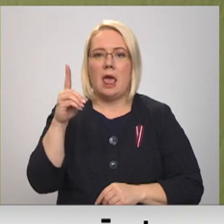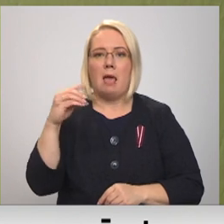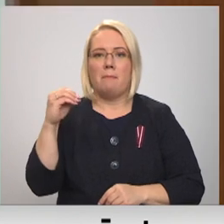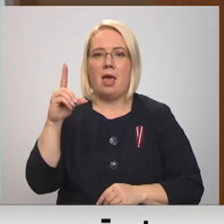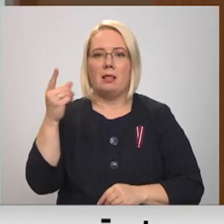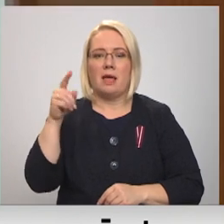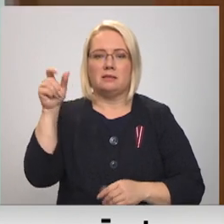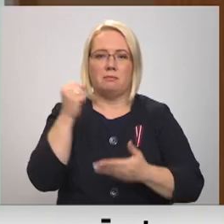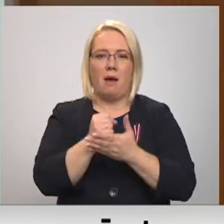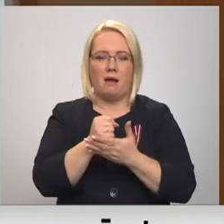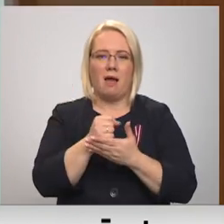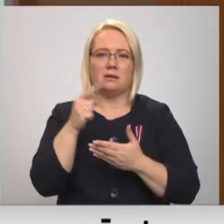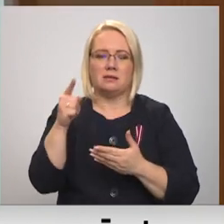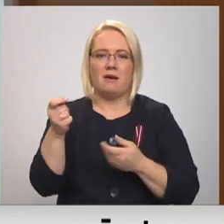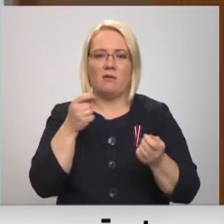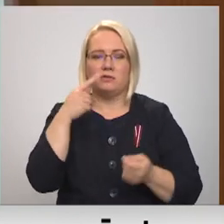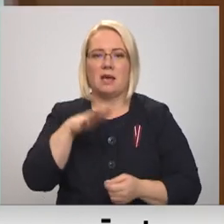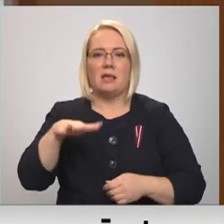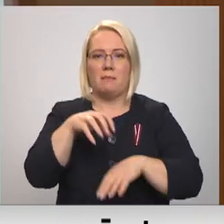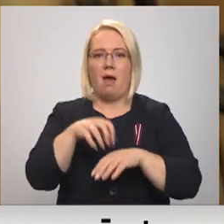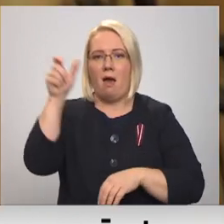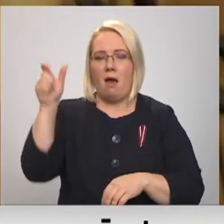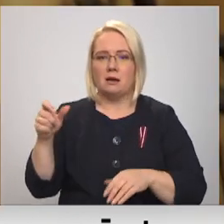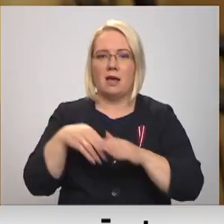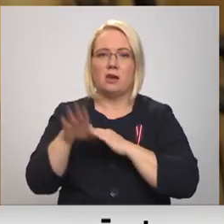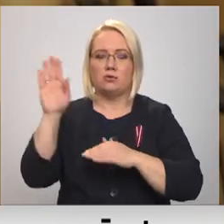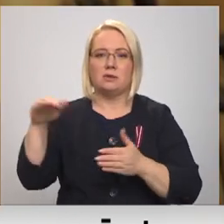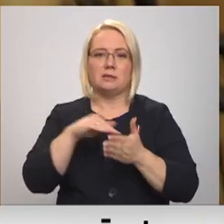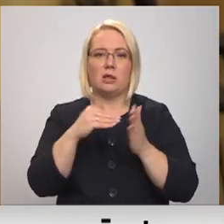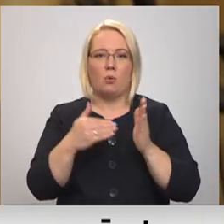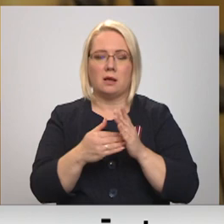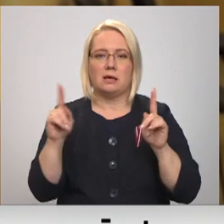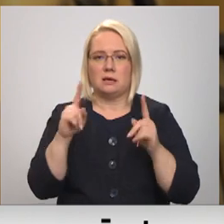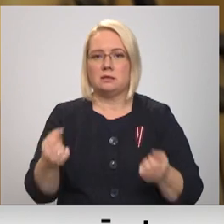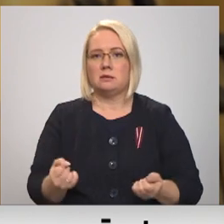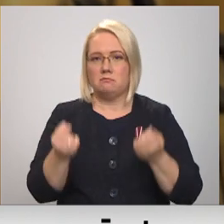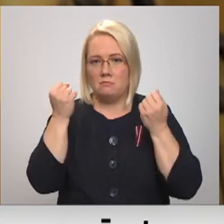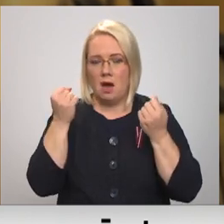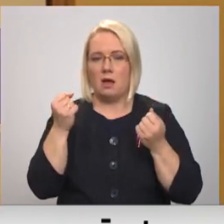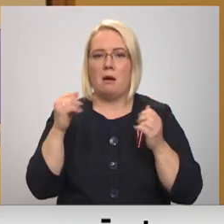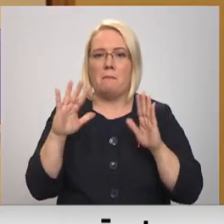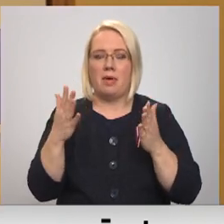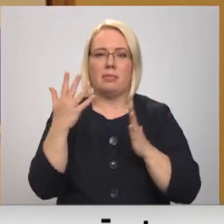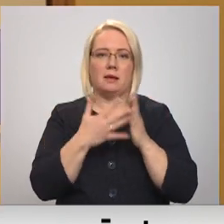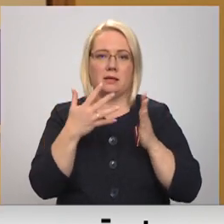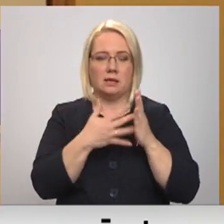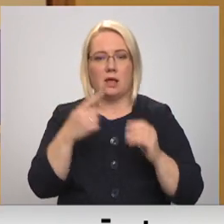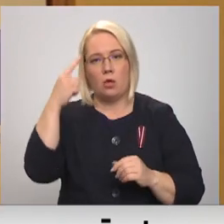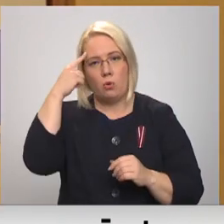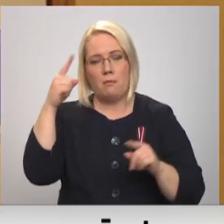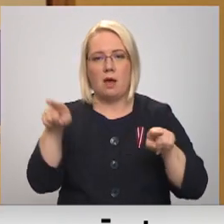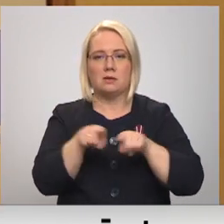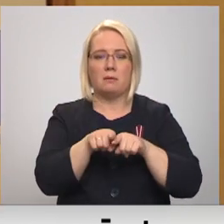Bulava neslēpja, ka arī ģimenes ārsts aiziešana no darba situācija pagastā izveidojusies smaga, bet tiek risināta. Domāts arī par